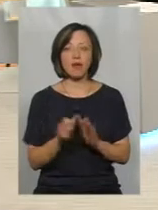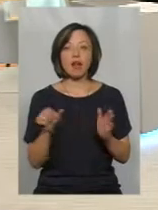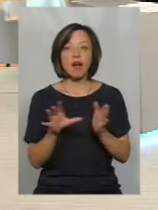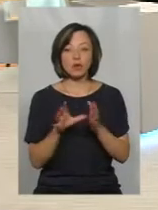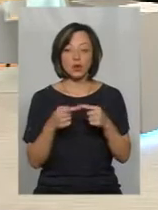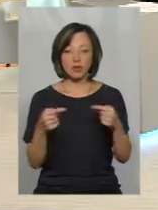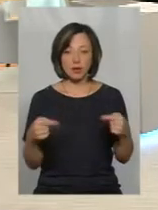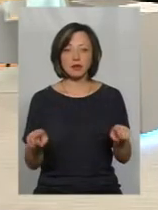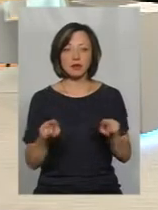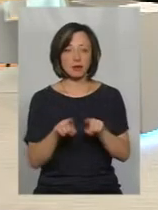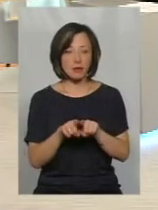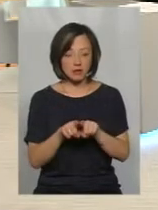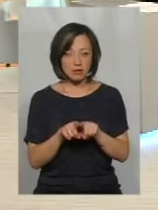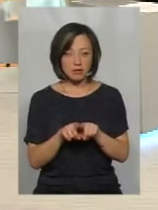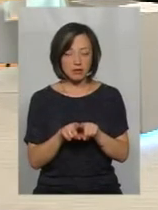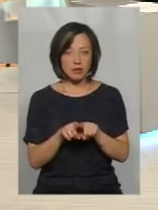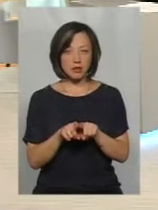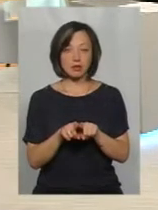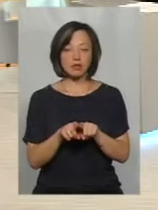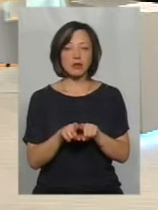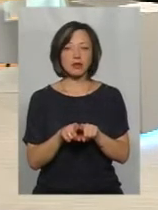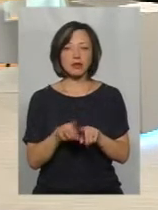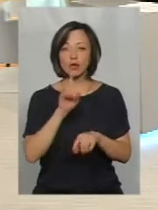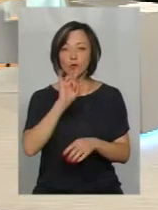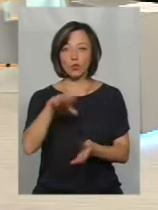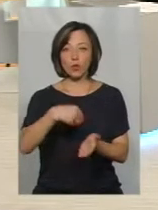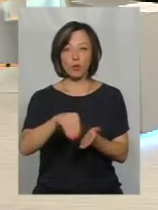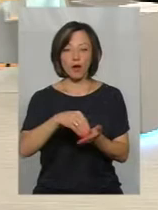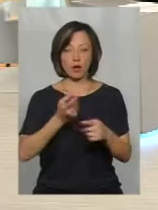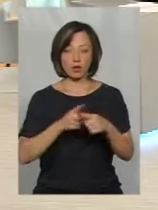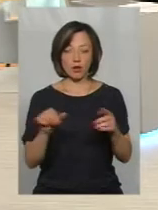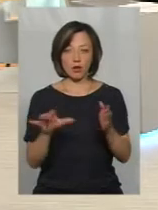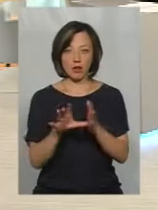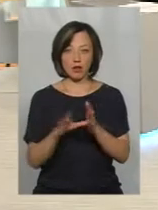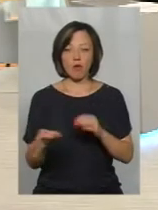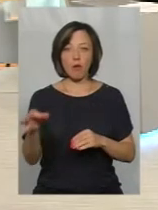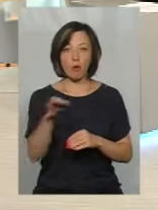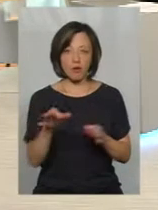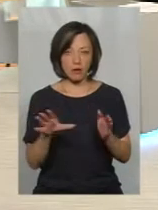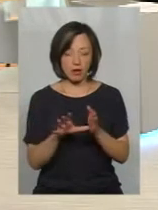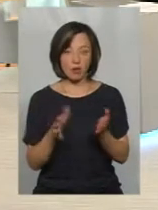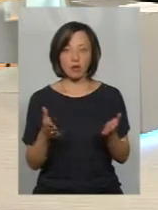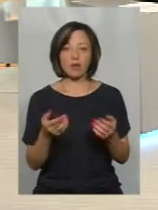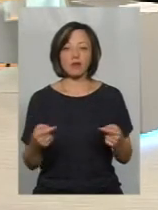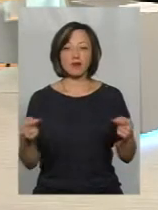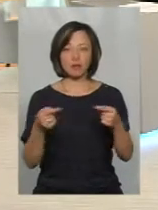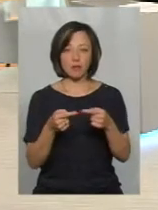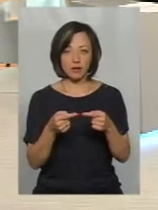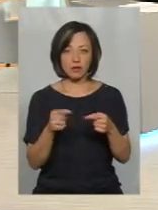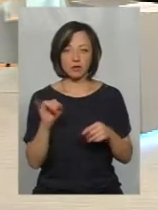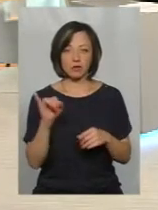відтак, вона не буде купляти цю електроенергію в обленерго. Відповідно,